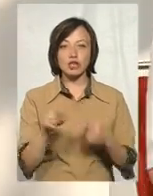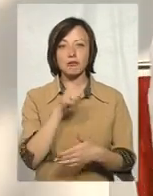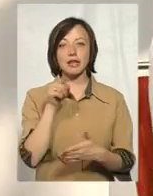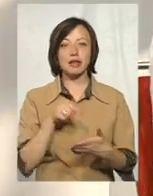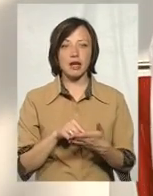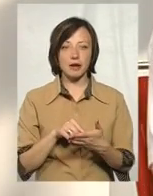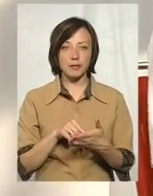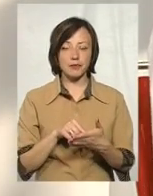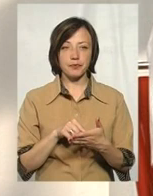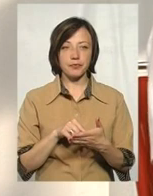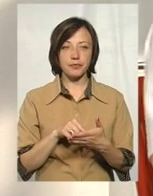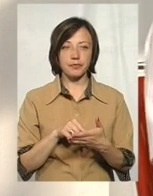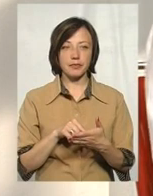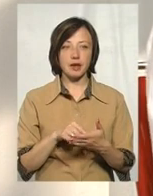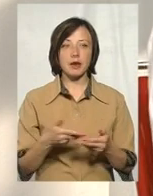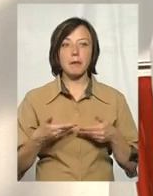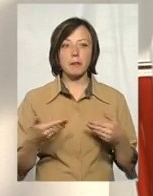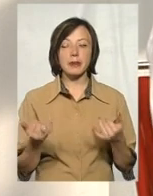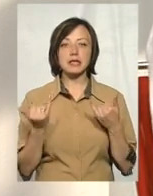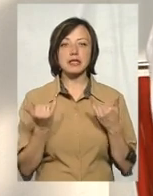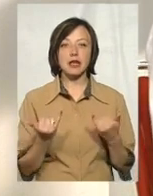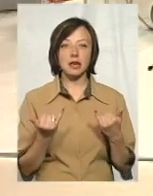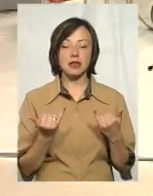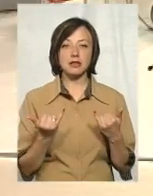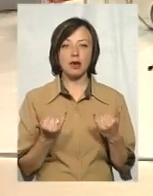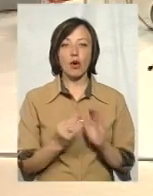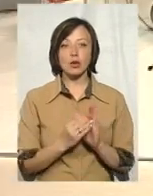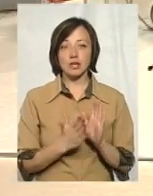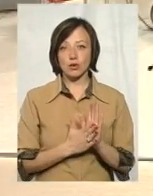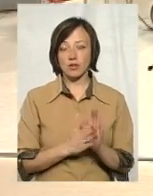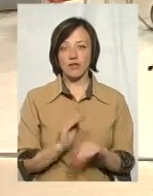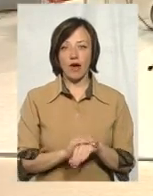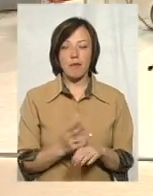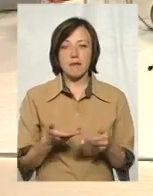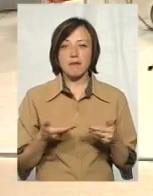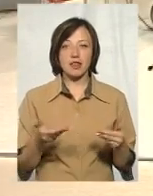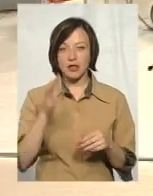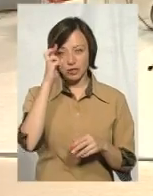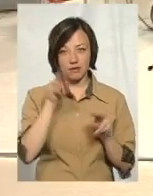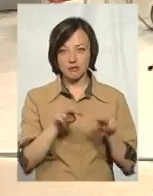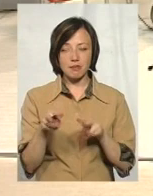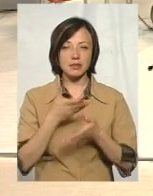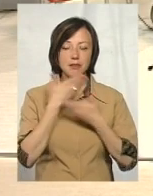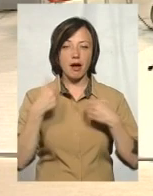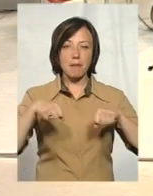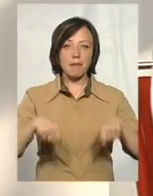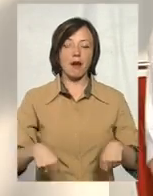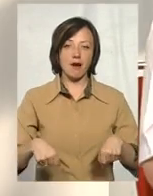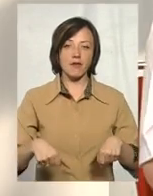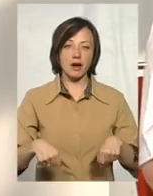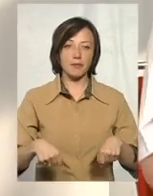що ми зараз, як лабораторний центр, ми не є органом державного нагляду, ми не маємо права